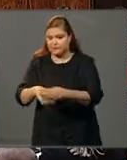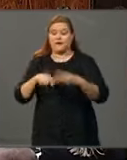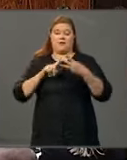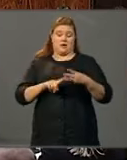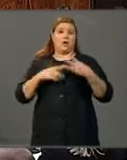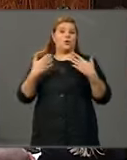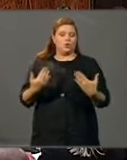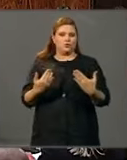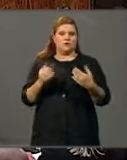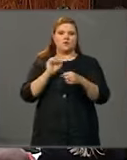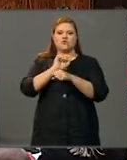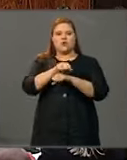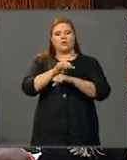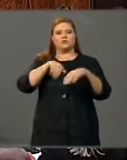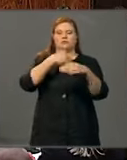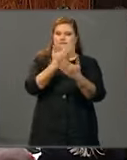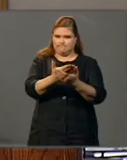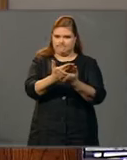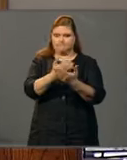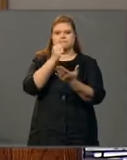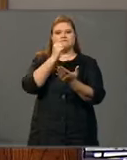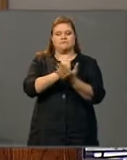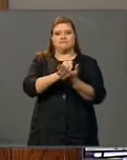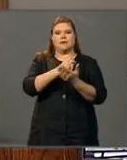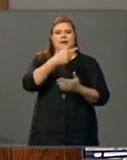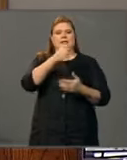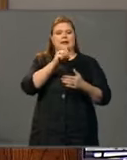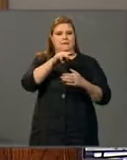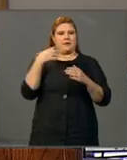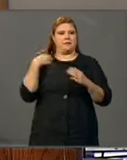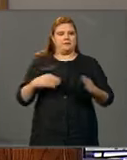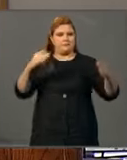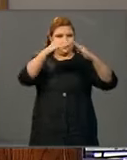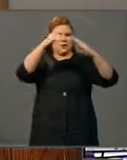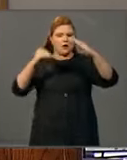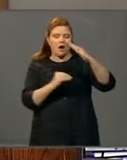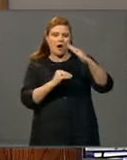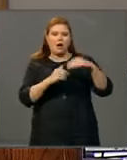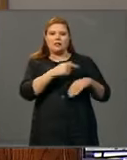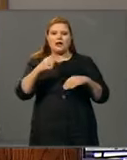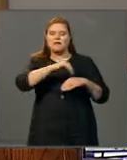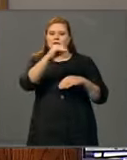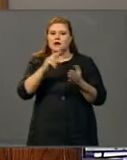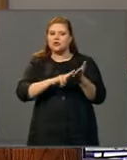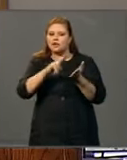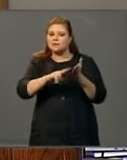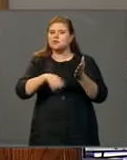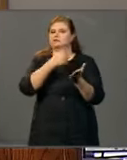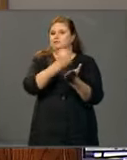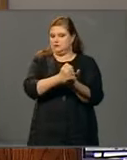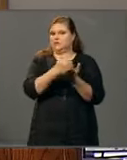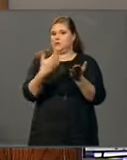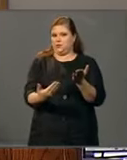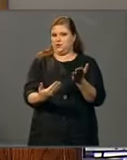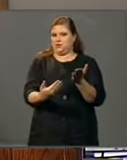konkurssivaihtoehdossa on päätetty perustaa TEMiin erillinen Talvivaara-toimisto. Toimistossa työskentelee tässä